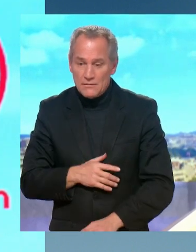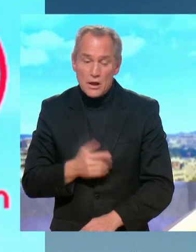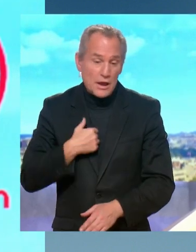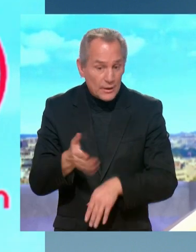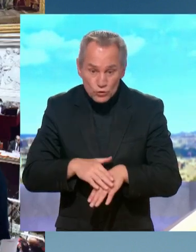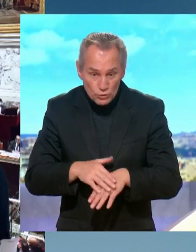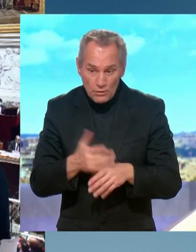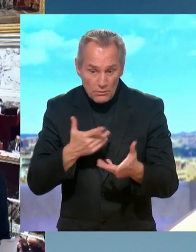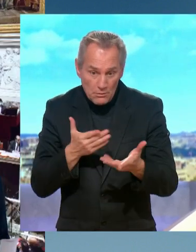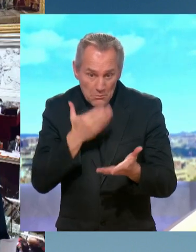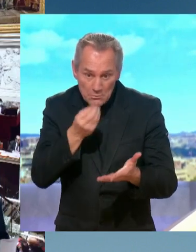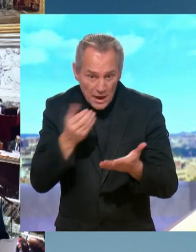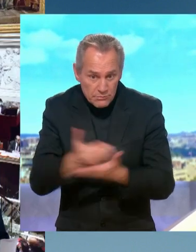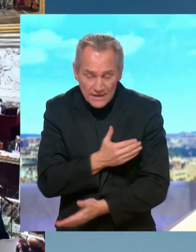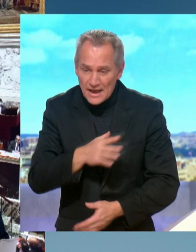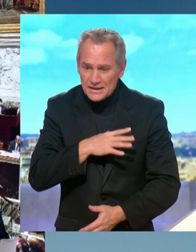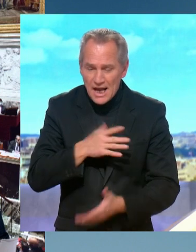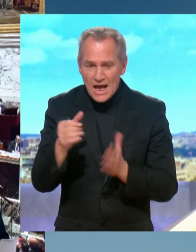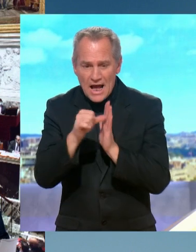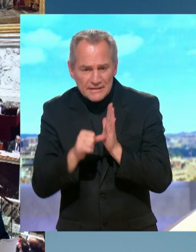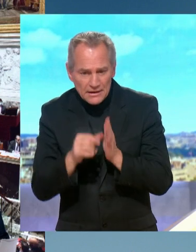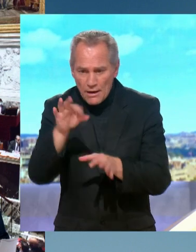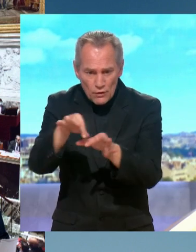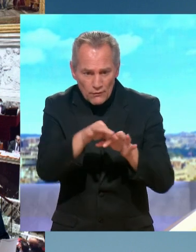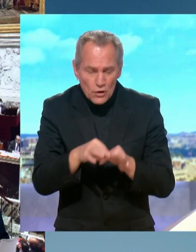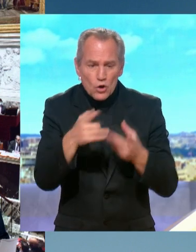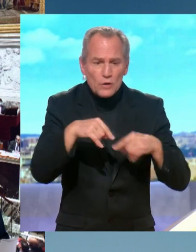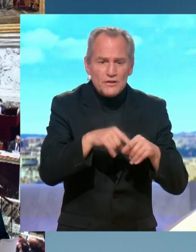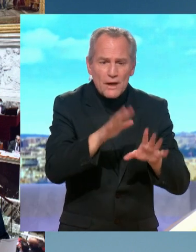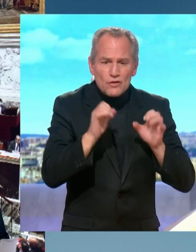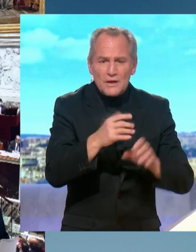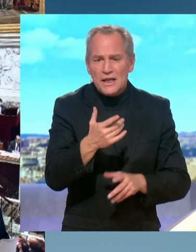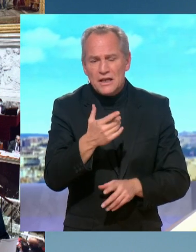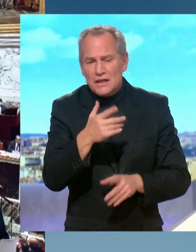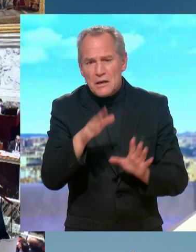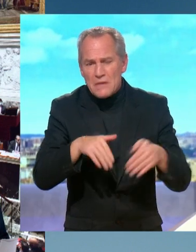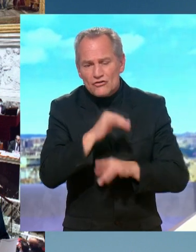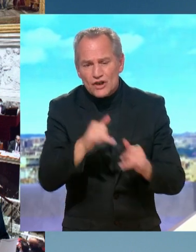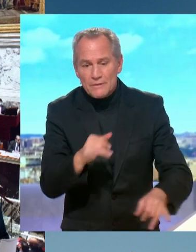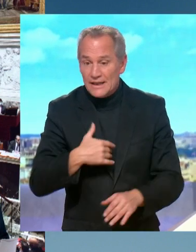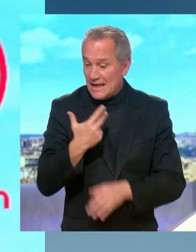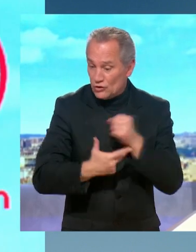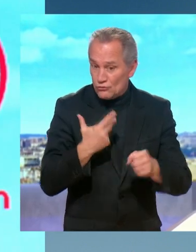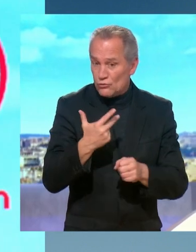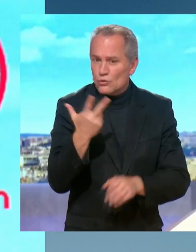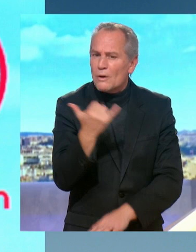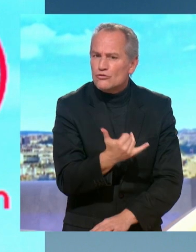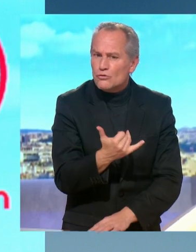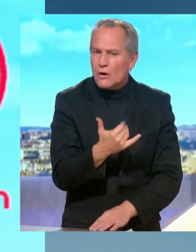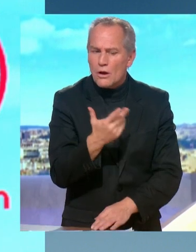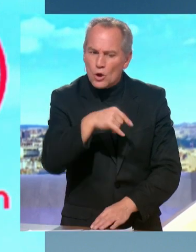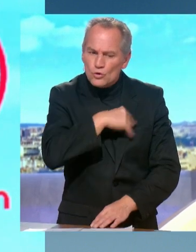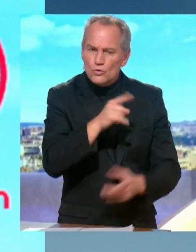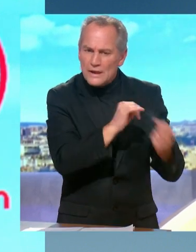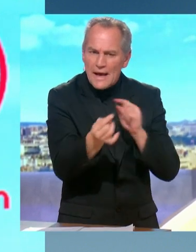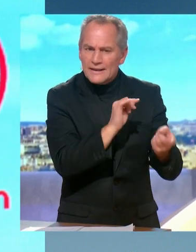la droite et par le centre. Je constate qu'on m dit en commission à l'Assemblée, ça ne marchera jamais. Nous avons aujourd'hui depuis trois jours des débats jour et nuit, j'y suis présent, les